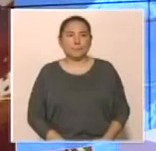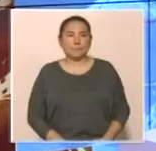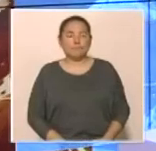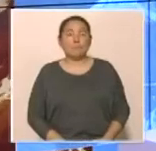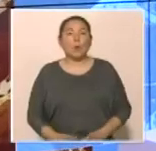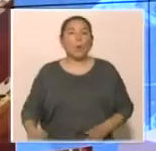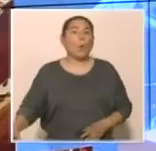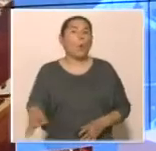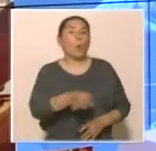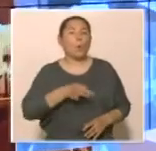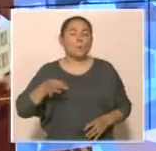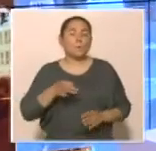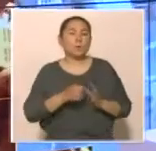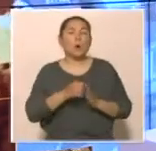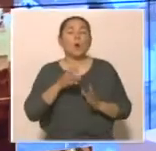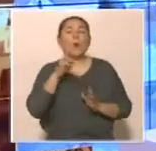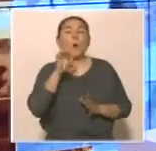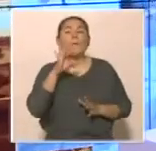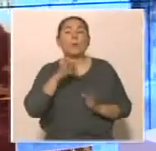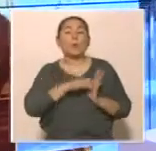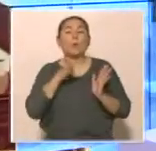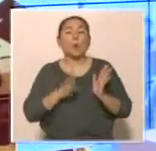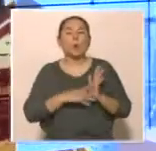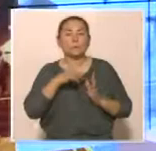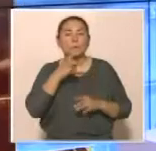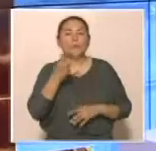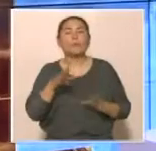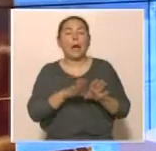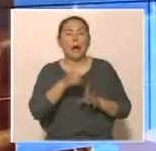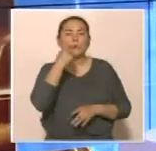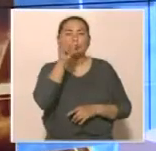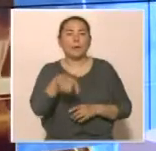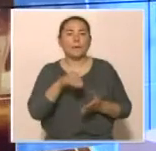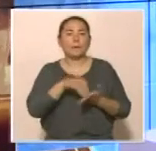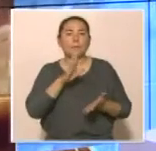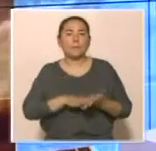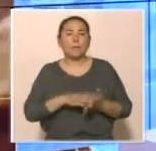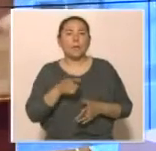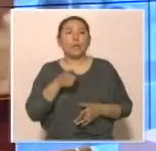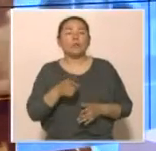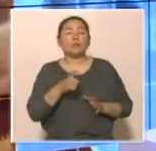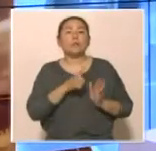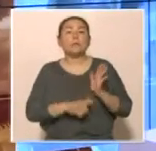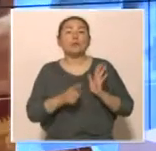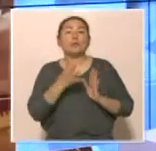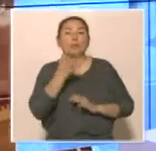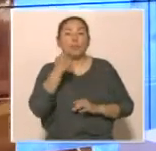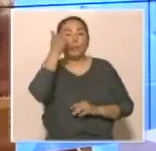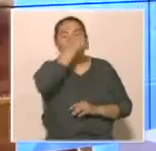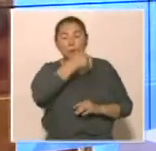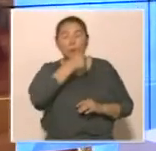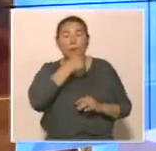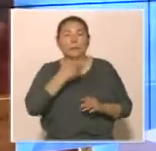Обыста COVID-19 вирусын жұқтырған тағы бір адам түркелді. Науқаз 1974-шылы тұған жаңа өзен қаласының тұрғыны.